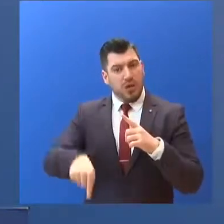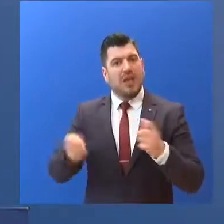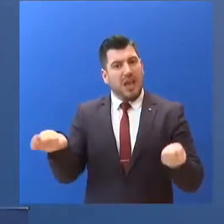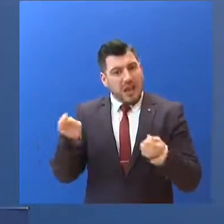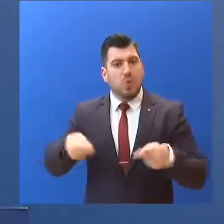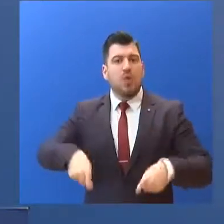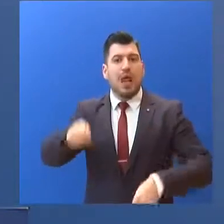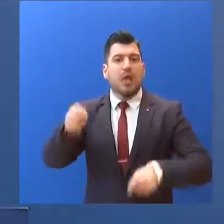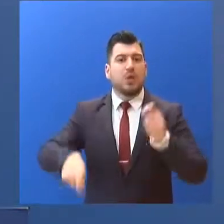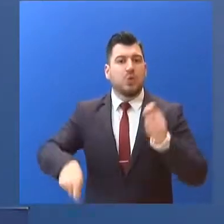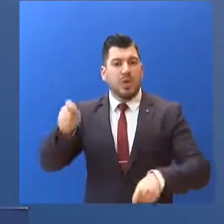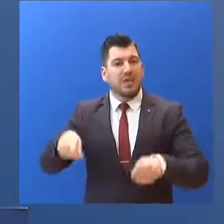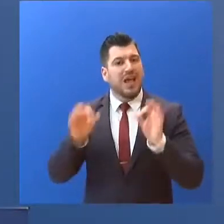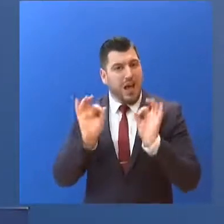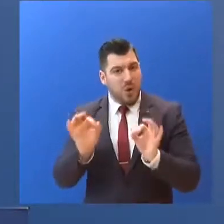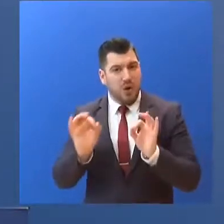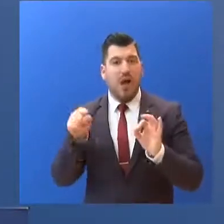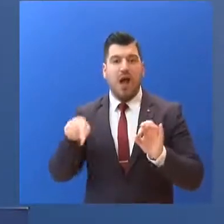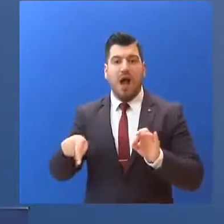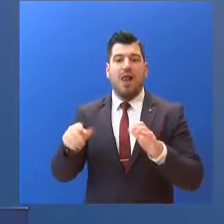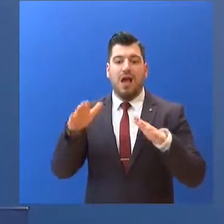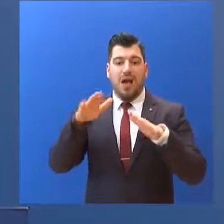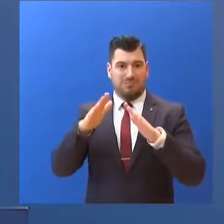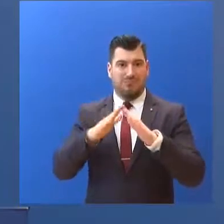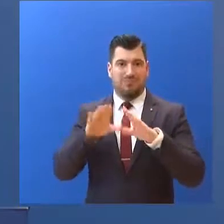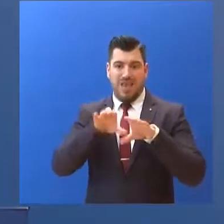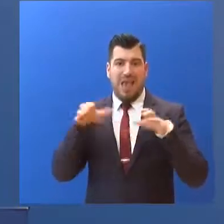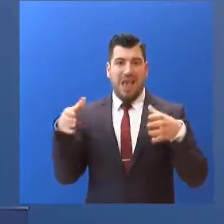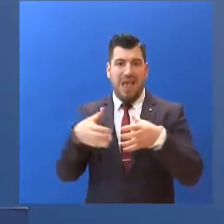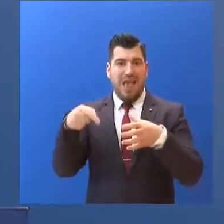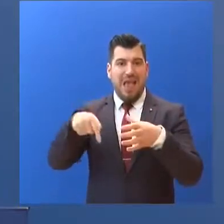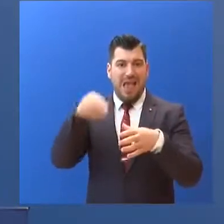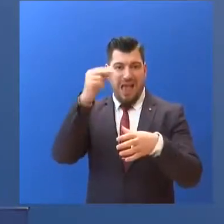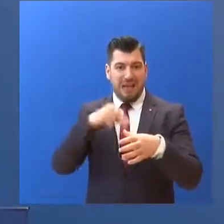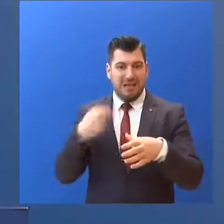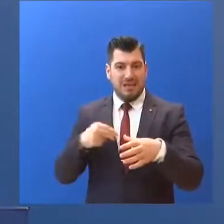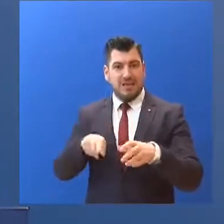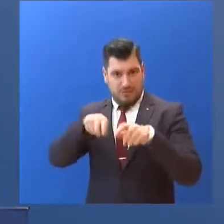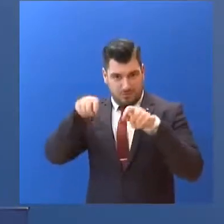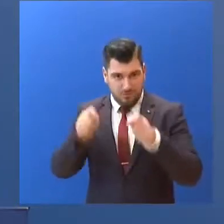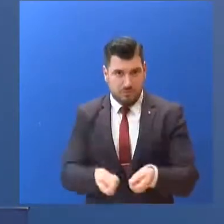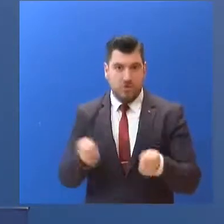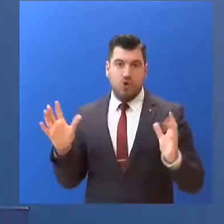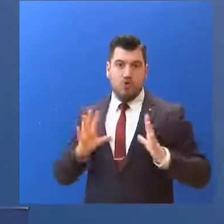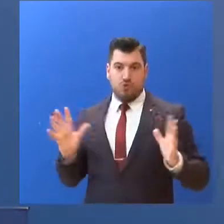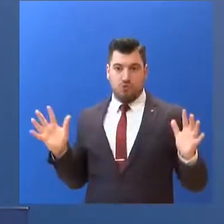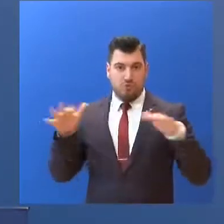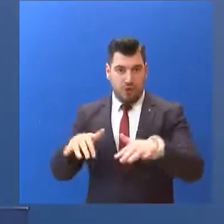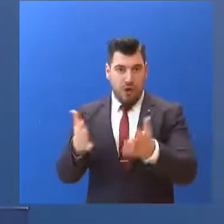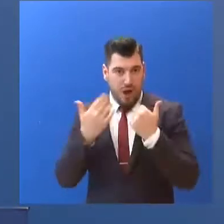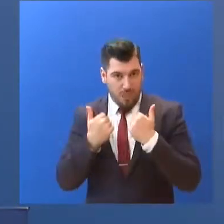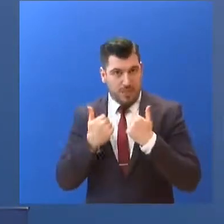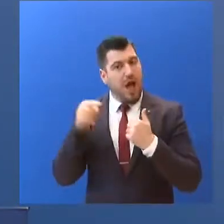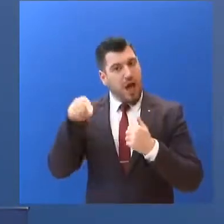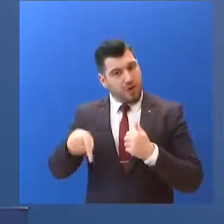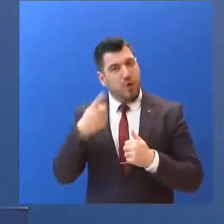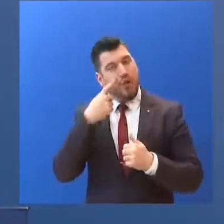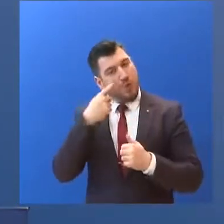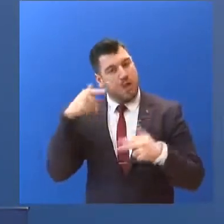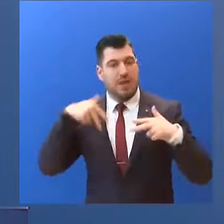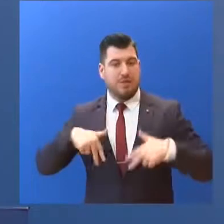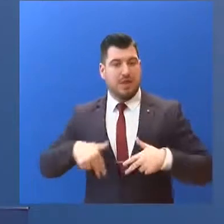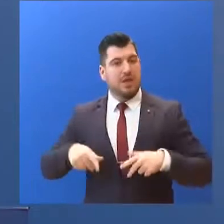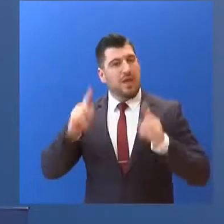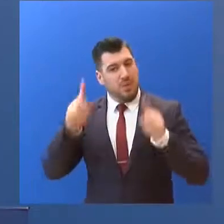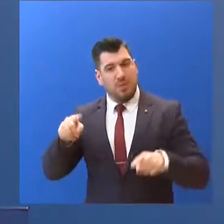θυρών... από την Κυριακή των Βαΐων μέχρι και το Πάσχα... αυτή θα εξταστεί από την κυβέρνηση... την ερχόμενη εβδομάδα... υπό το φως των τελευταίων